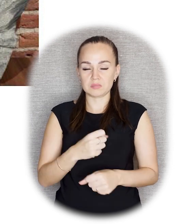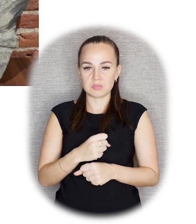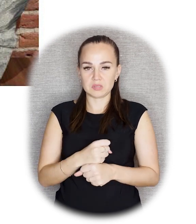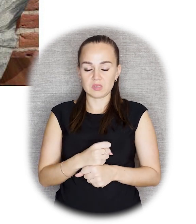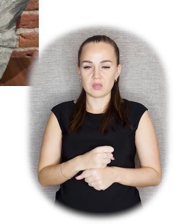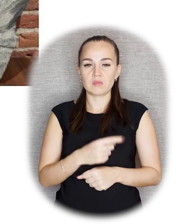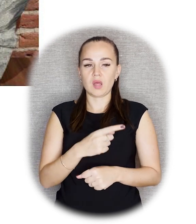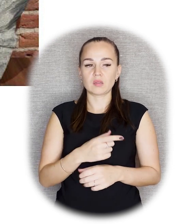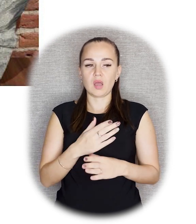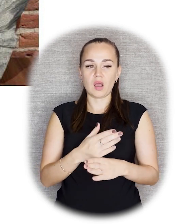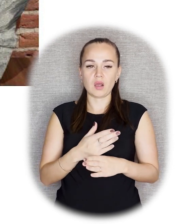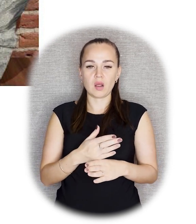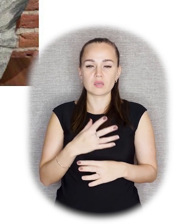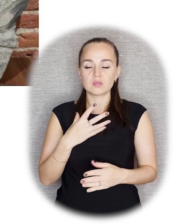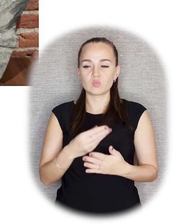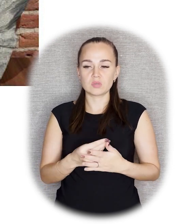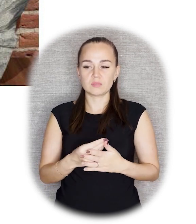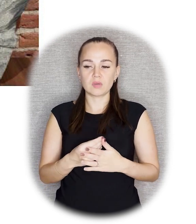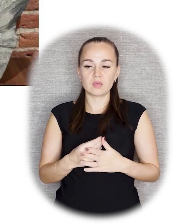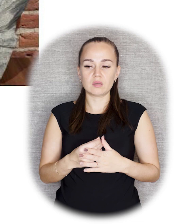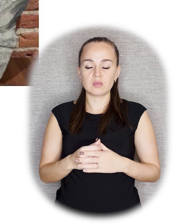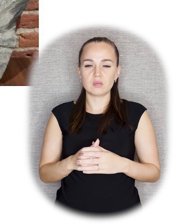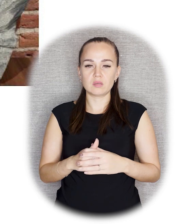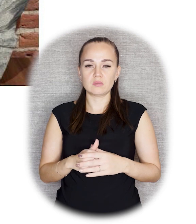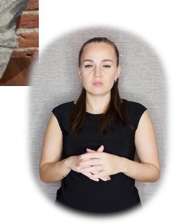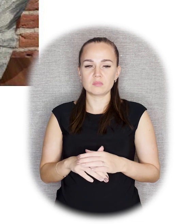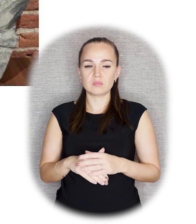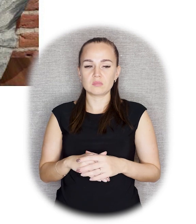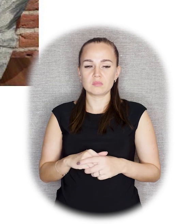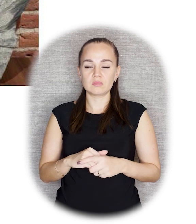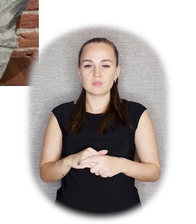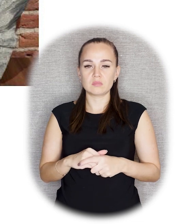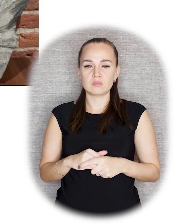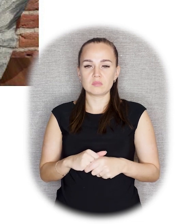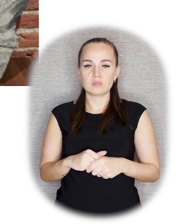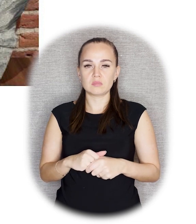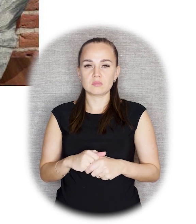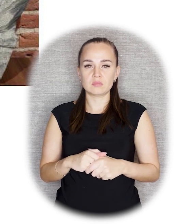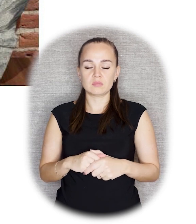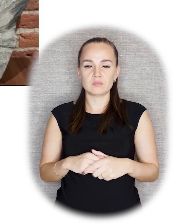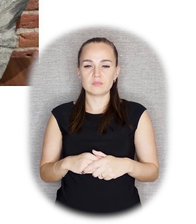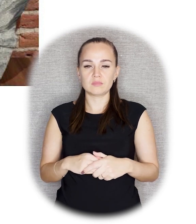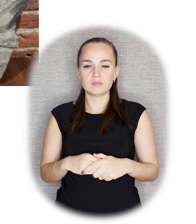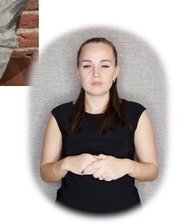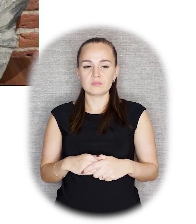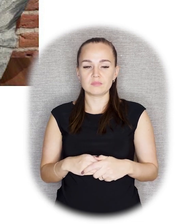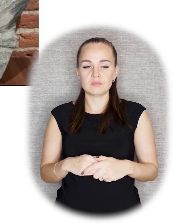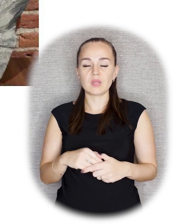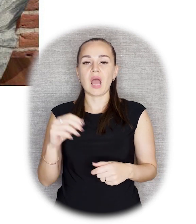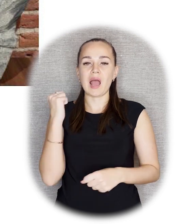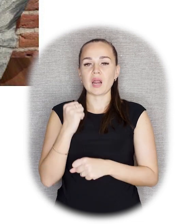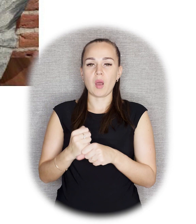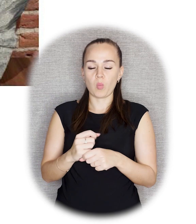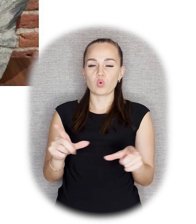Она хранится сейчас и в Выборгском музее-заповеднике. Тоже мы уже видим вот такую интерпретацию рабочего с молотом. Но в принципе